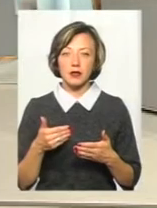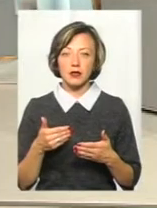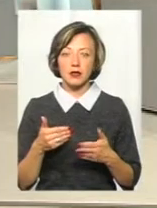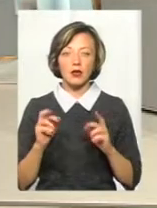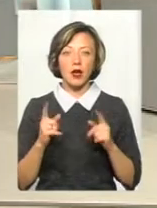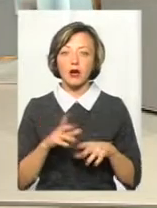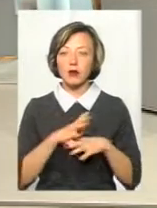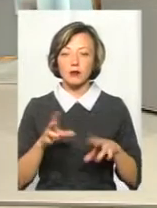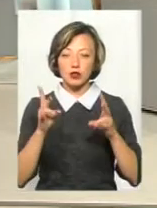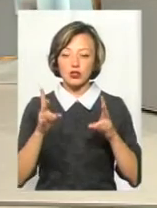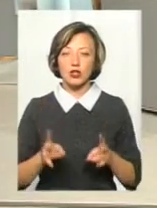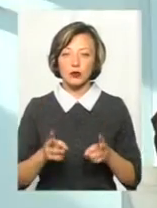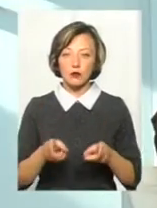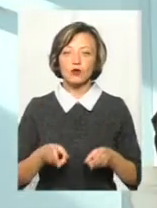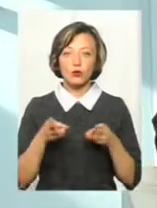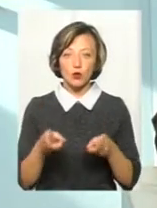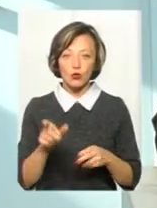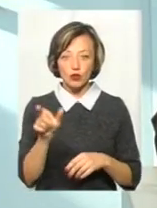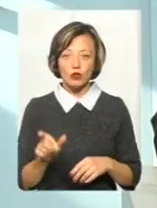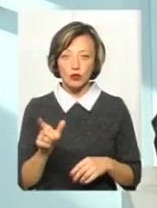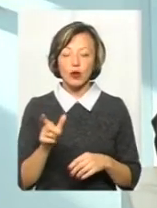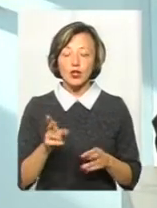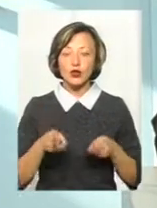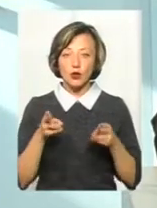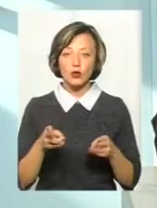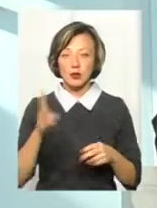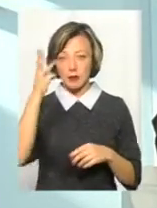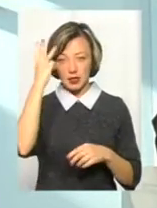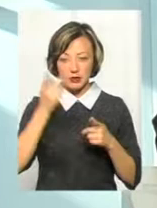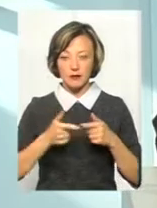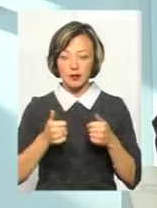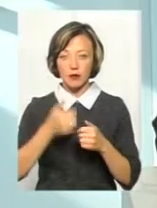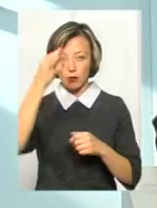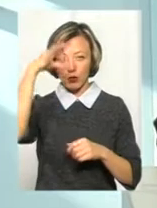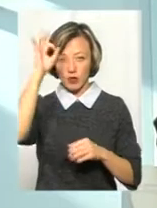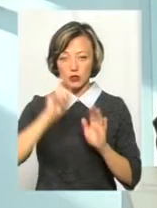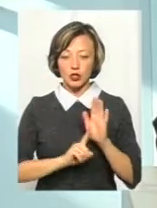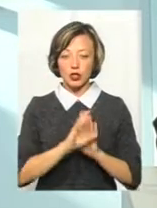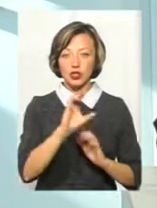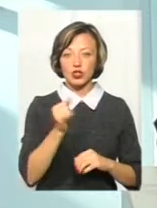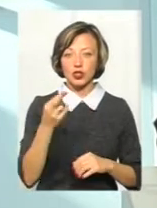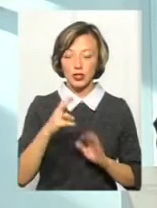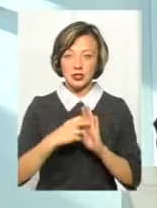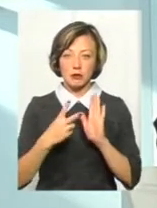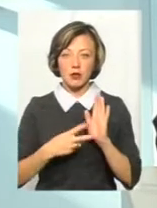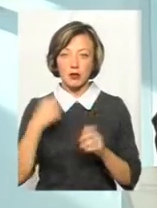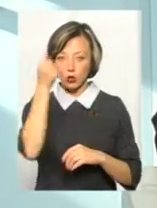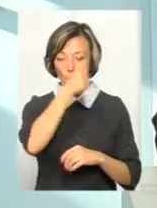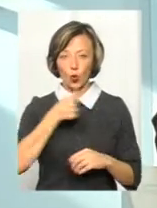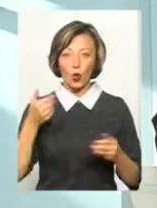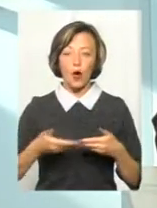стати жертвою злочину, ми, саме Хмельницький відділ поліції, з січня поточного року, 17-го року, ми